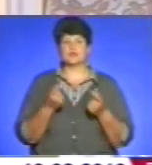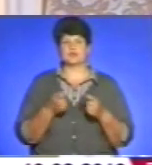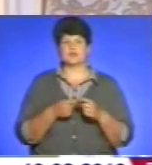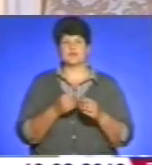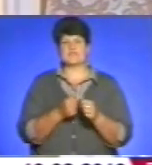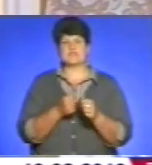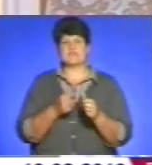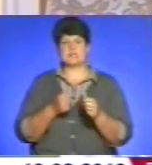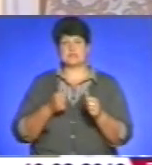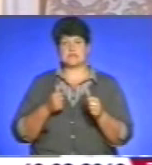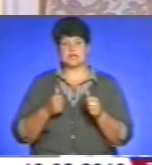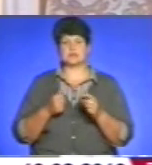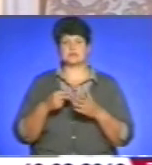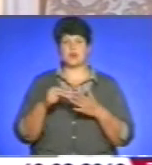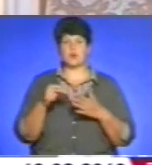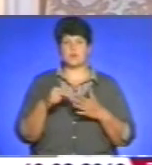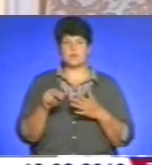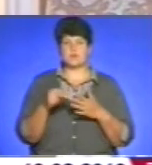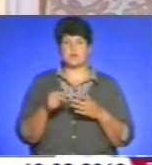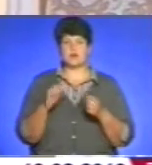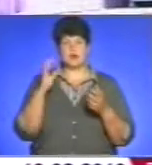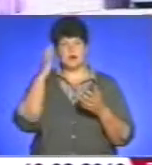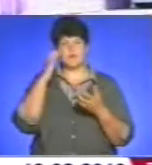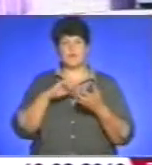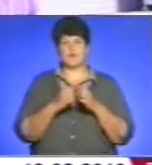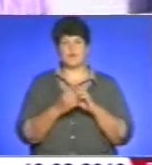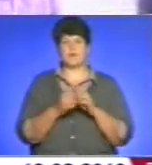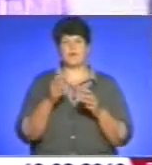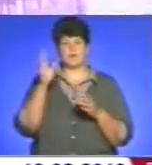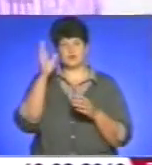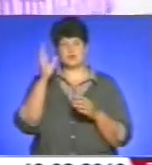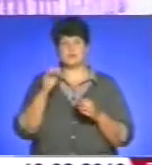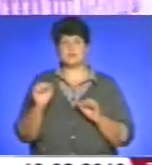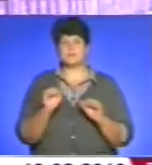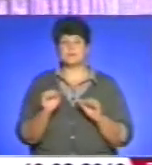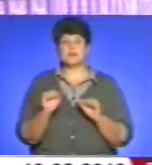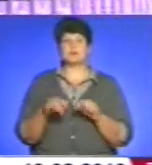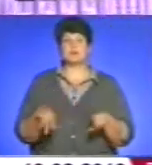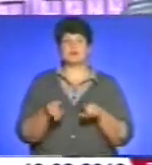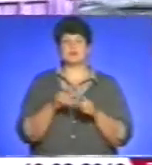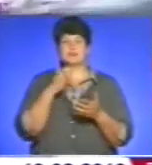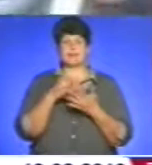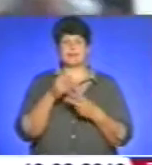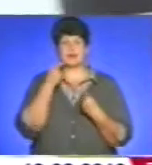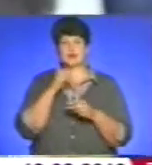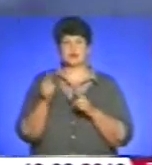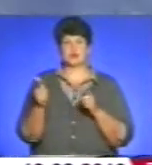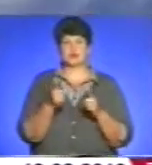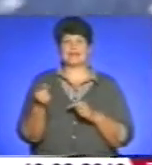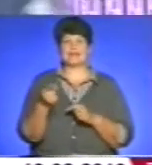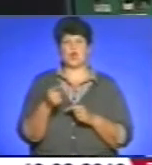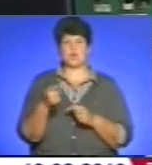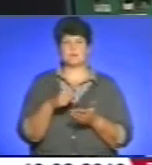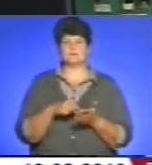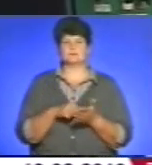закупівлі вугілля освіта. На нараді зазначили, найкраще готовий до осінньо-зимового періоду Тернопіль.